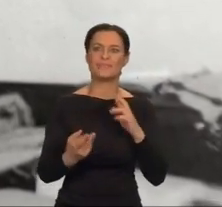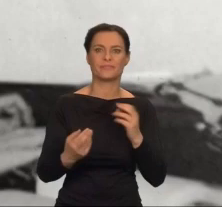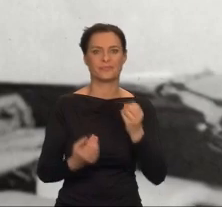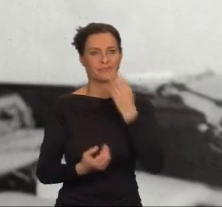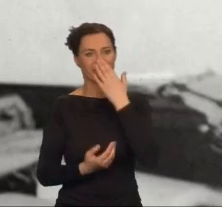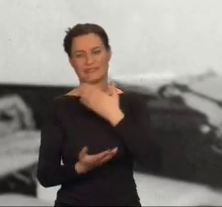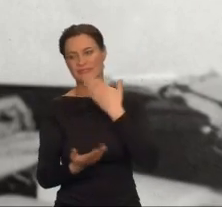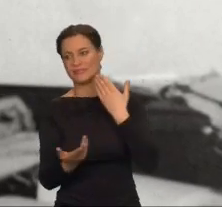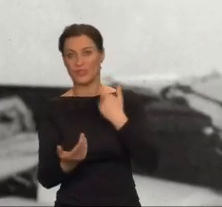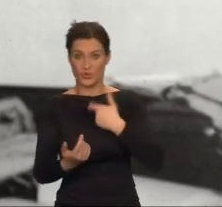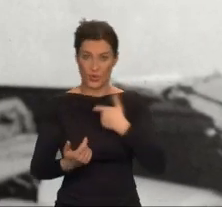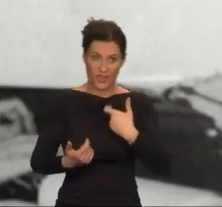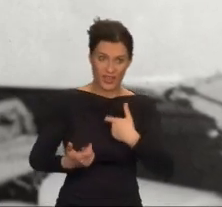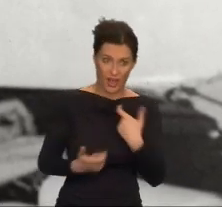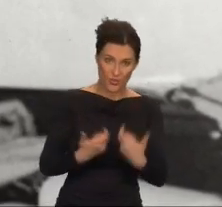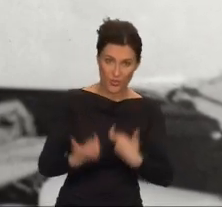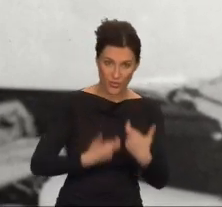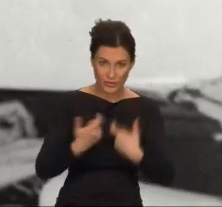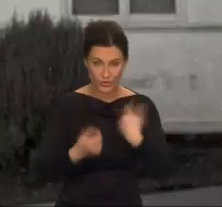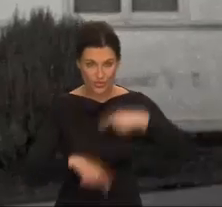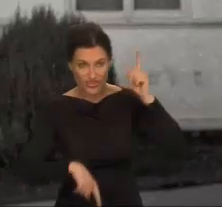Czy oszukuję sama siebie?